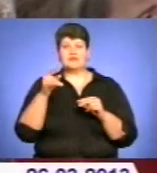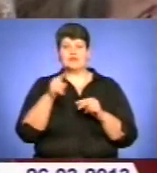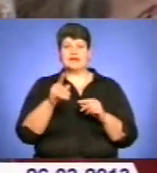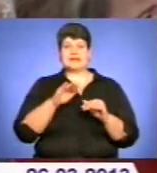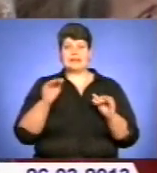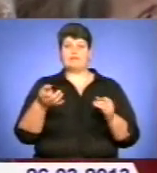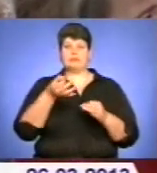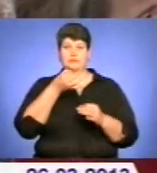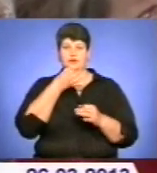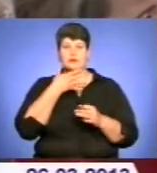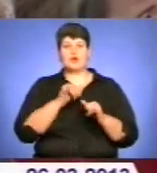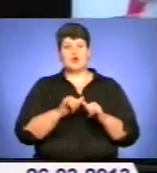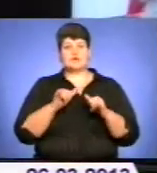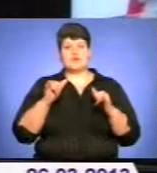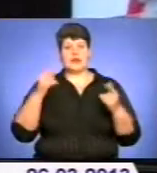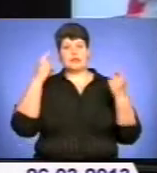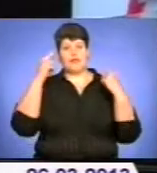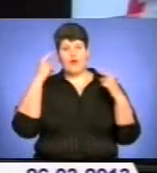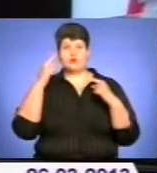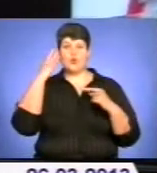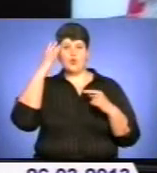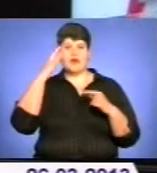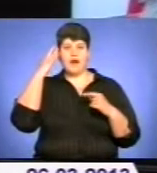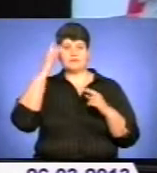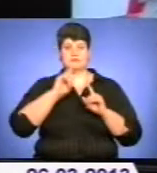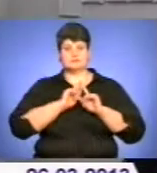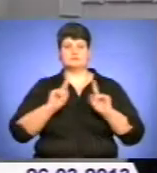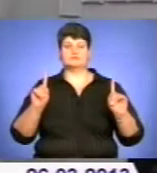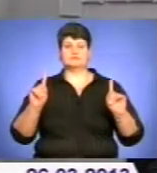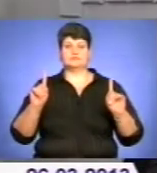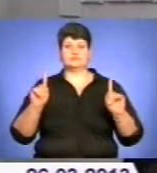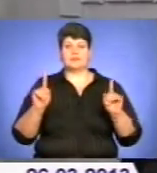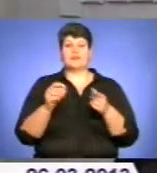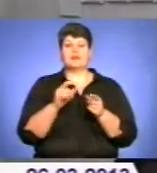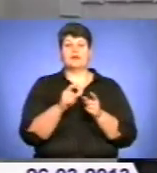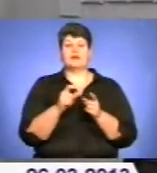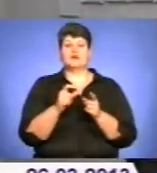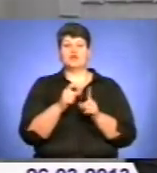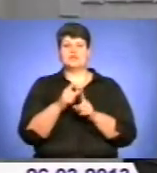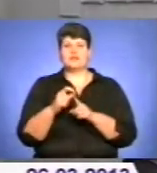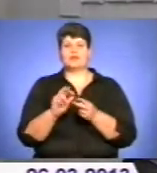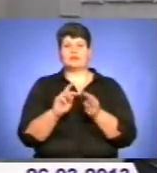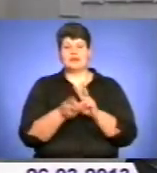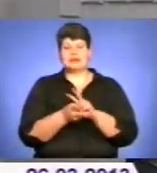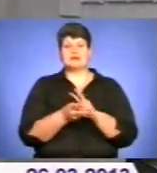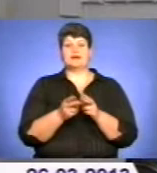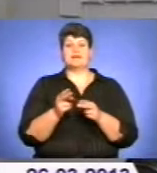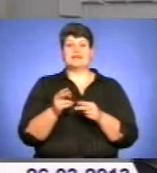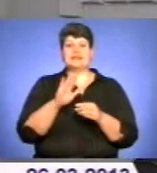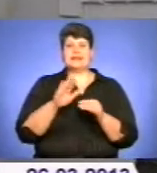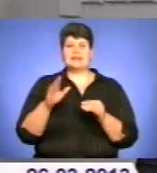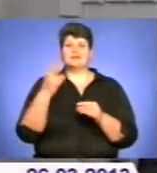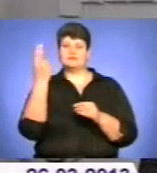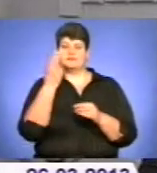подобається, бо розвиває творчість, уяву, креативність. Дослівно це перекладається як зцілення мистецтвом. Тобто діти під час